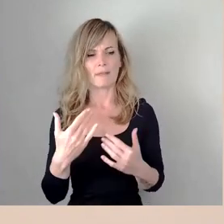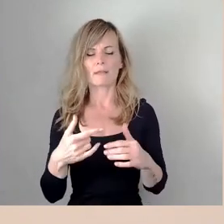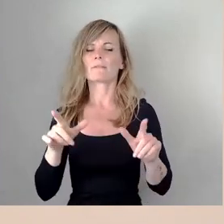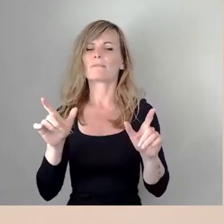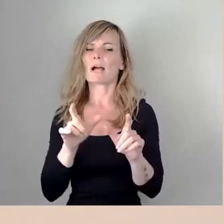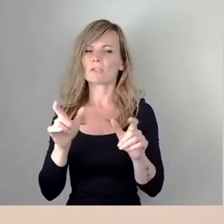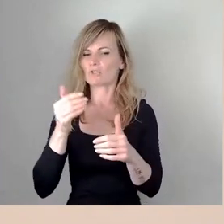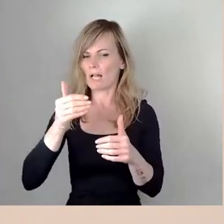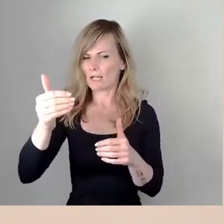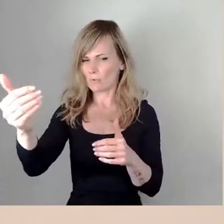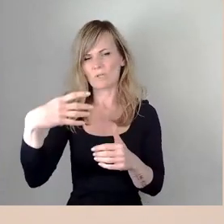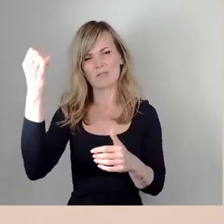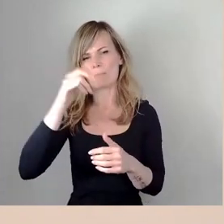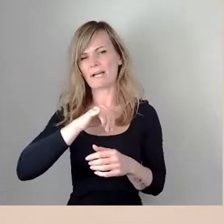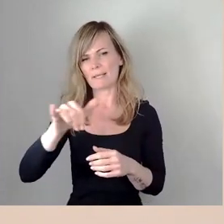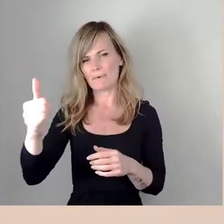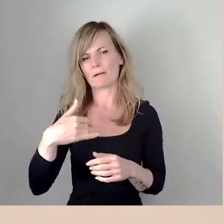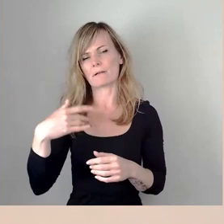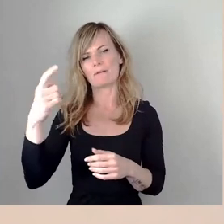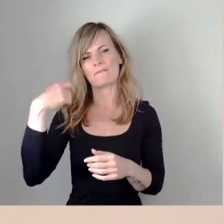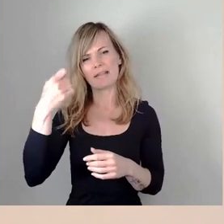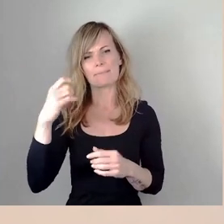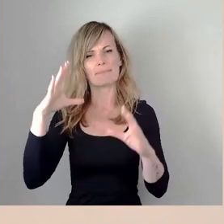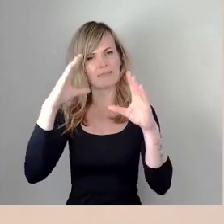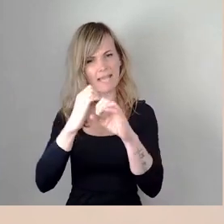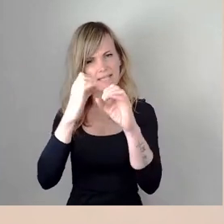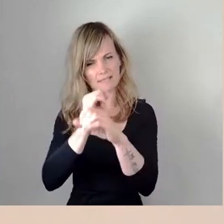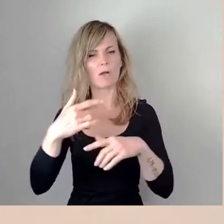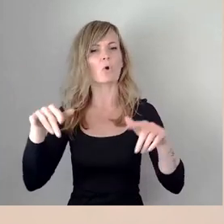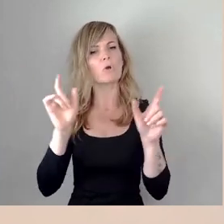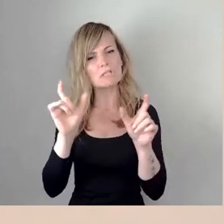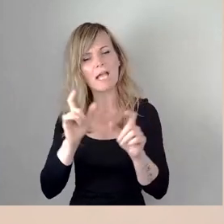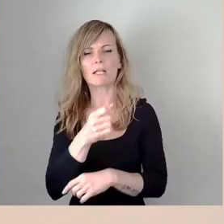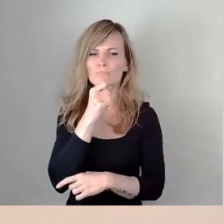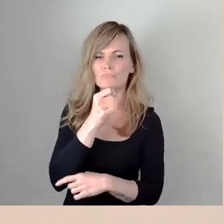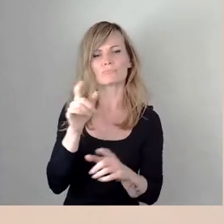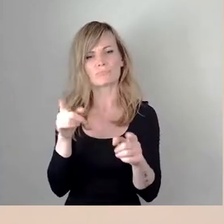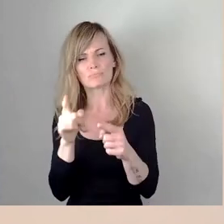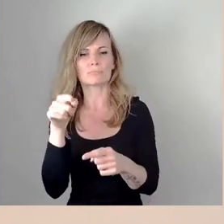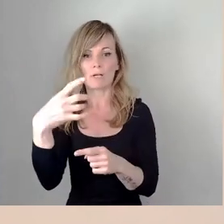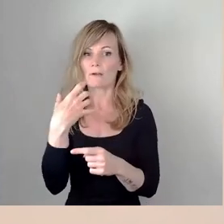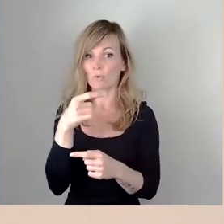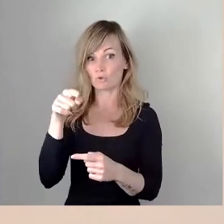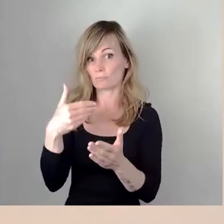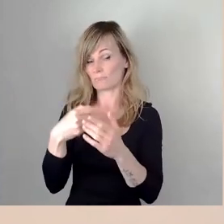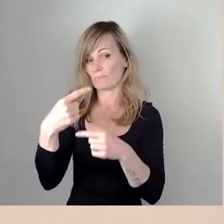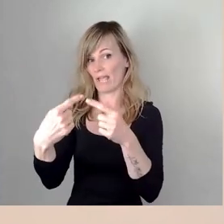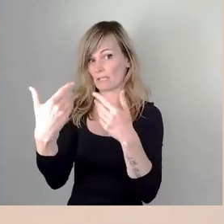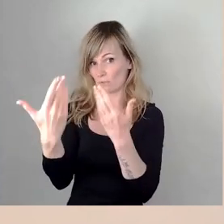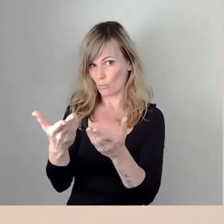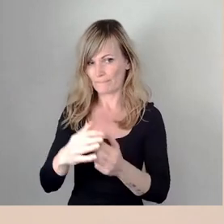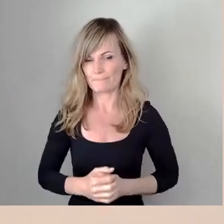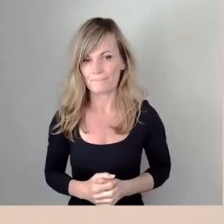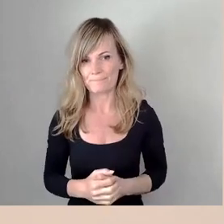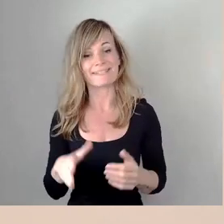Königshofer stattfindet, in Form von Film- und Konzertveranstaltungen fortgesetzt wird. Und um das zu